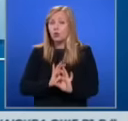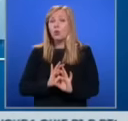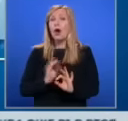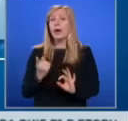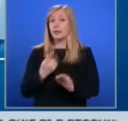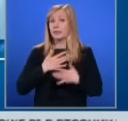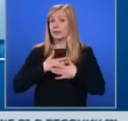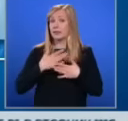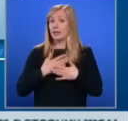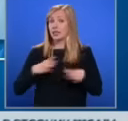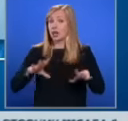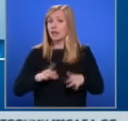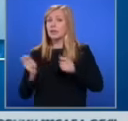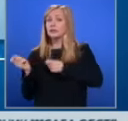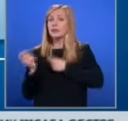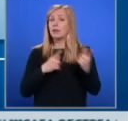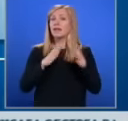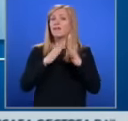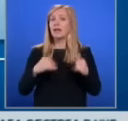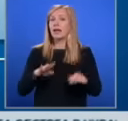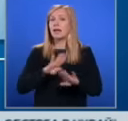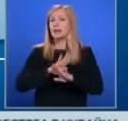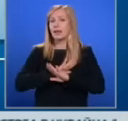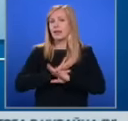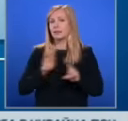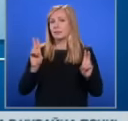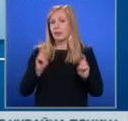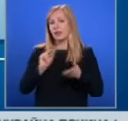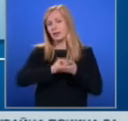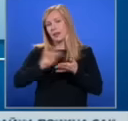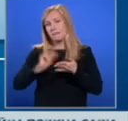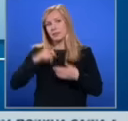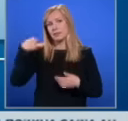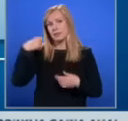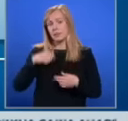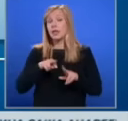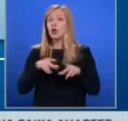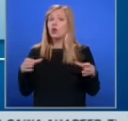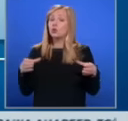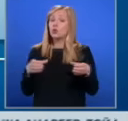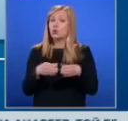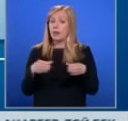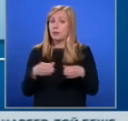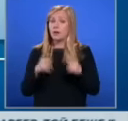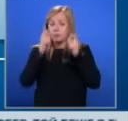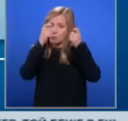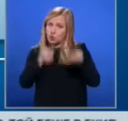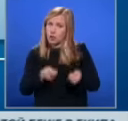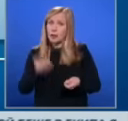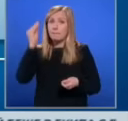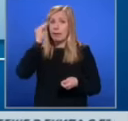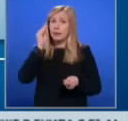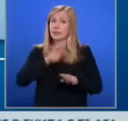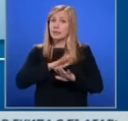да бъде изпратен в лагерите на смъртта, написа президентът в социалните мрежи. Народното събрание почете памета на загинелите в